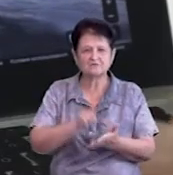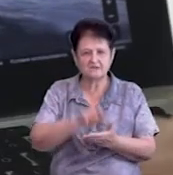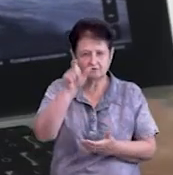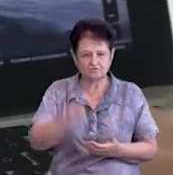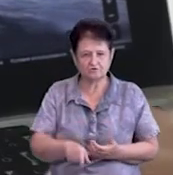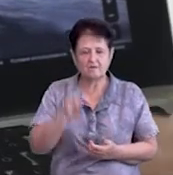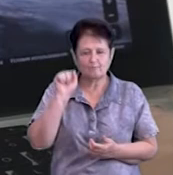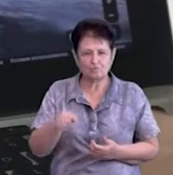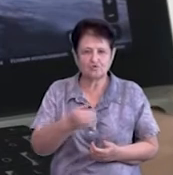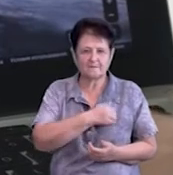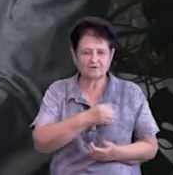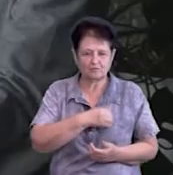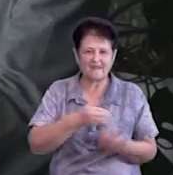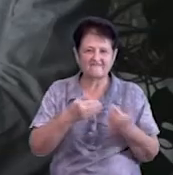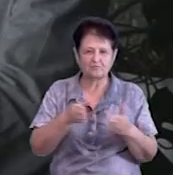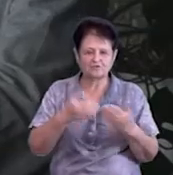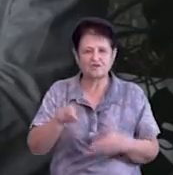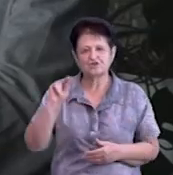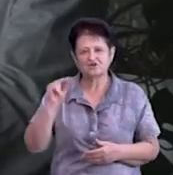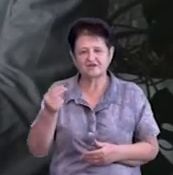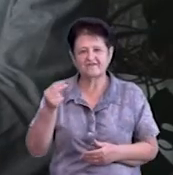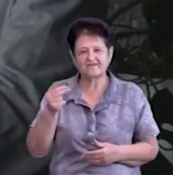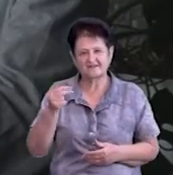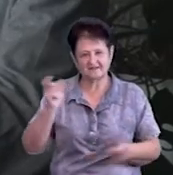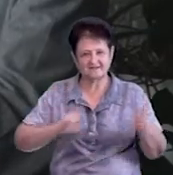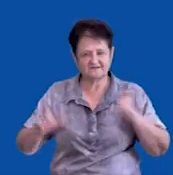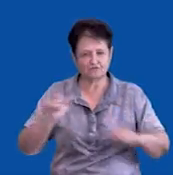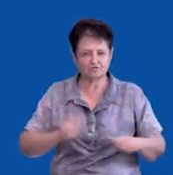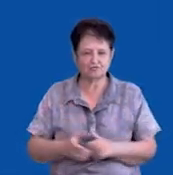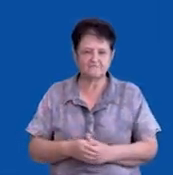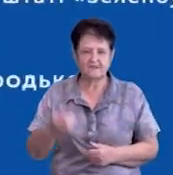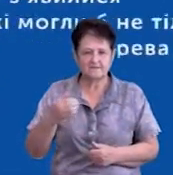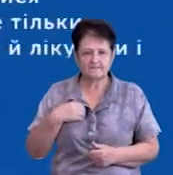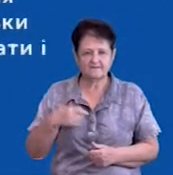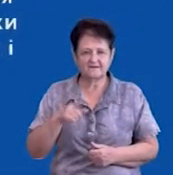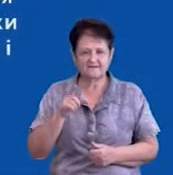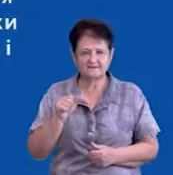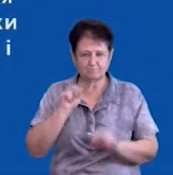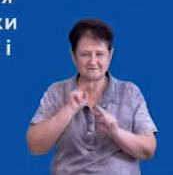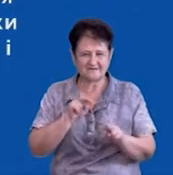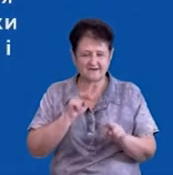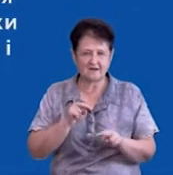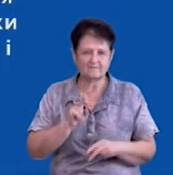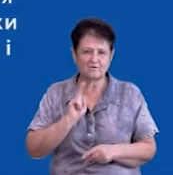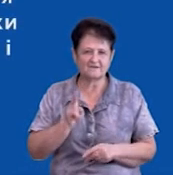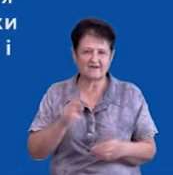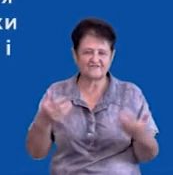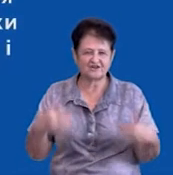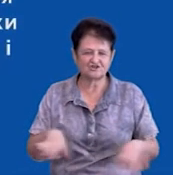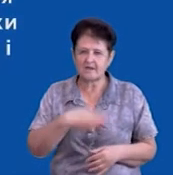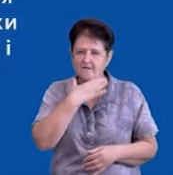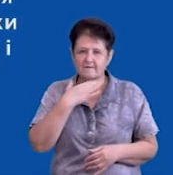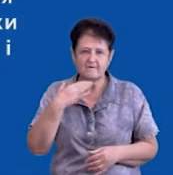арбориста можуть претендувати випускники Чернігівської політехніки. Ми за декілька років спостерігаємо, як втрачаємо дуже